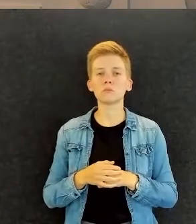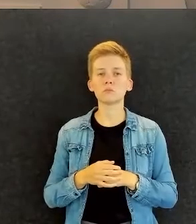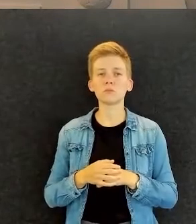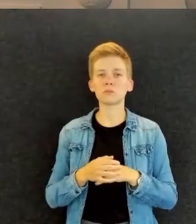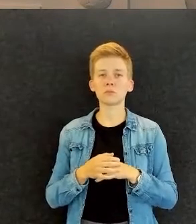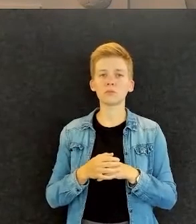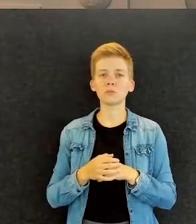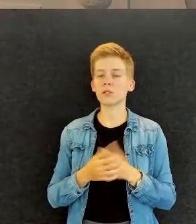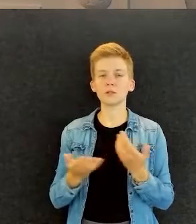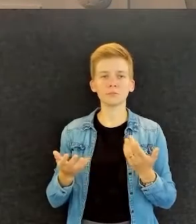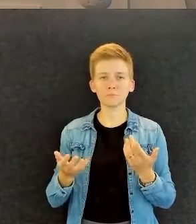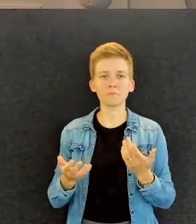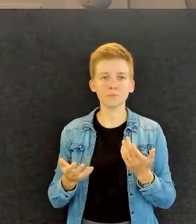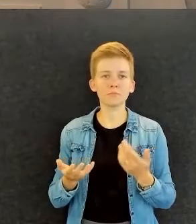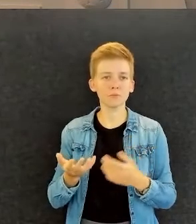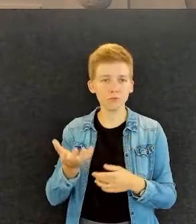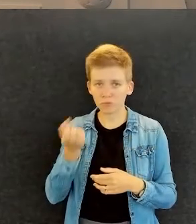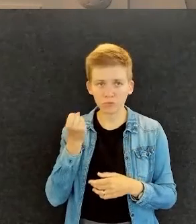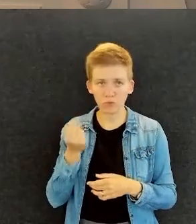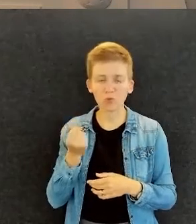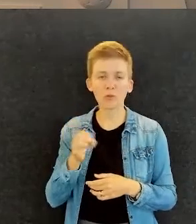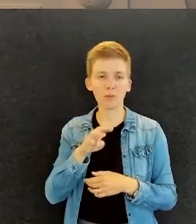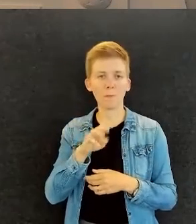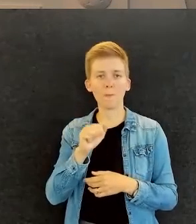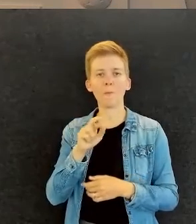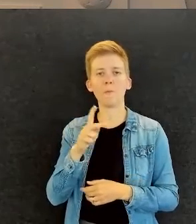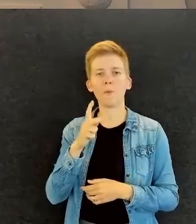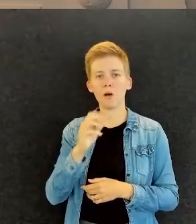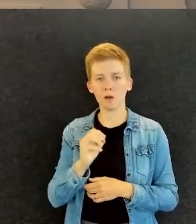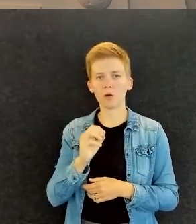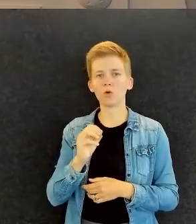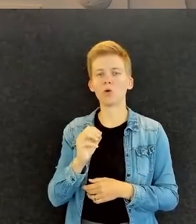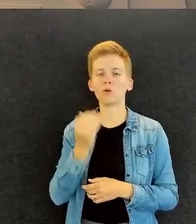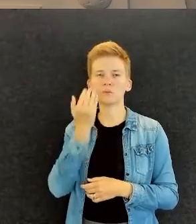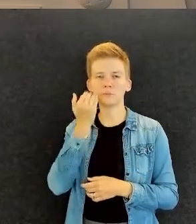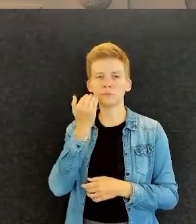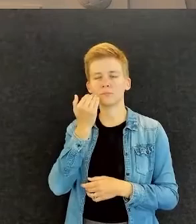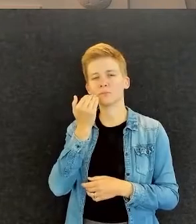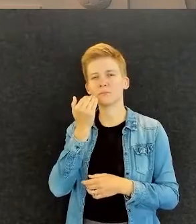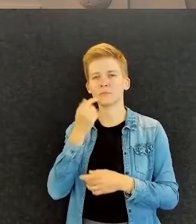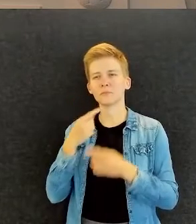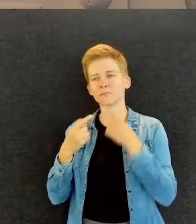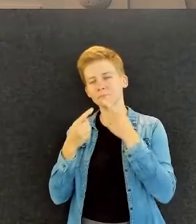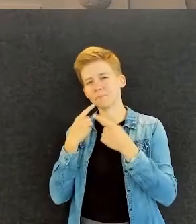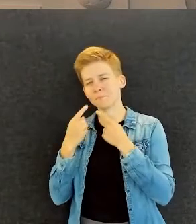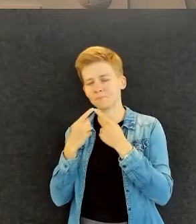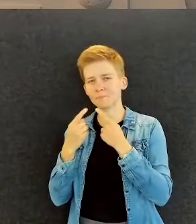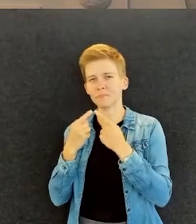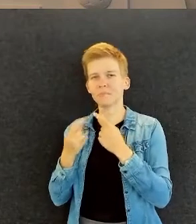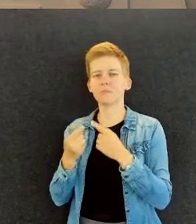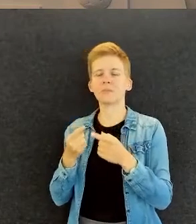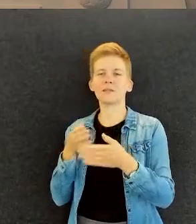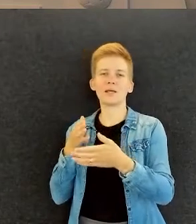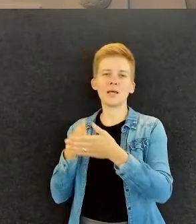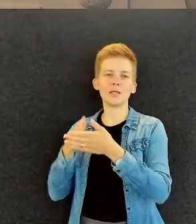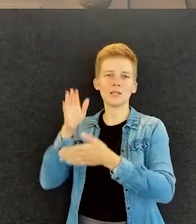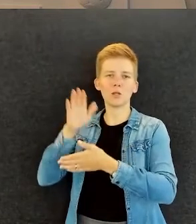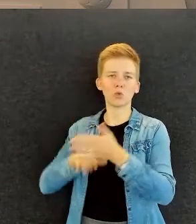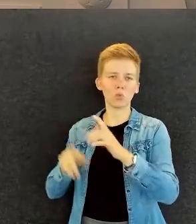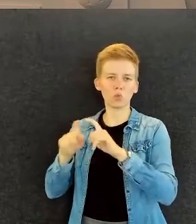Ei ole lainkaan poissuljettu asia. Marko myös jonkin verran sivui aihetta esteettömyys.